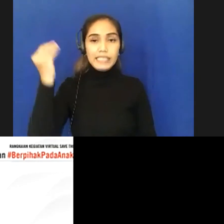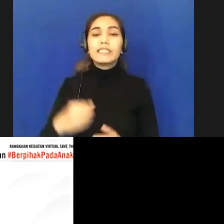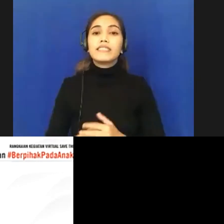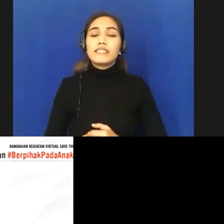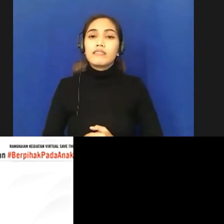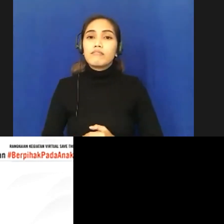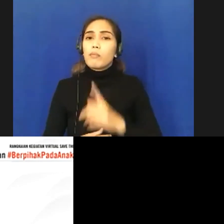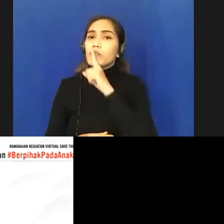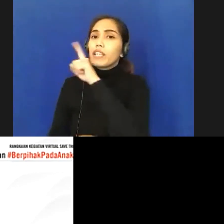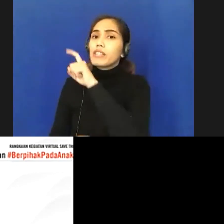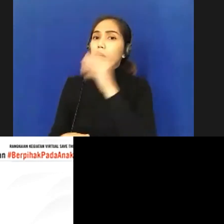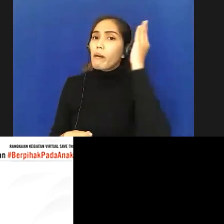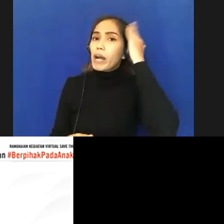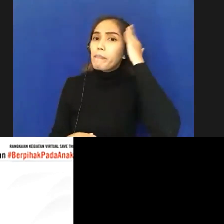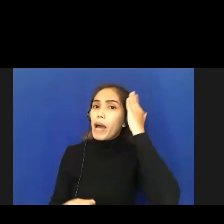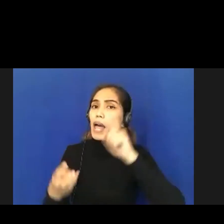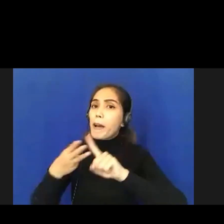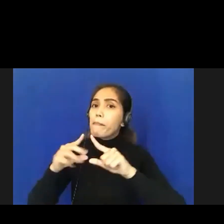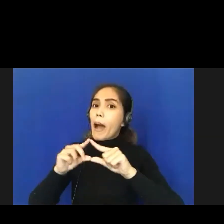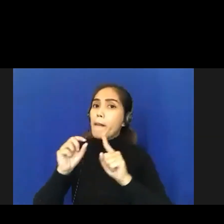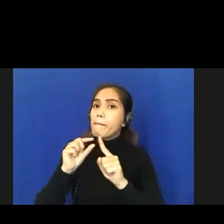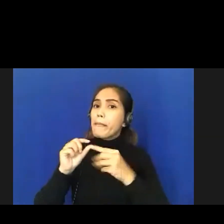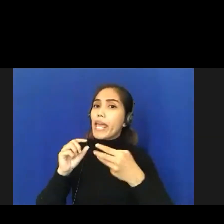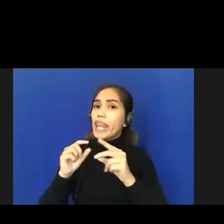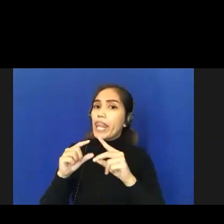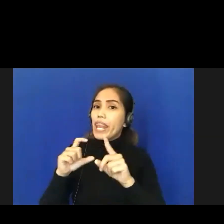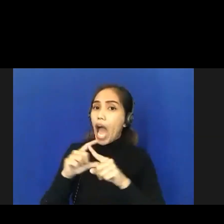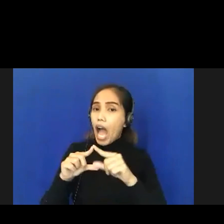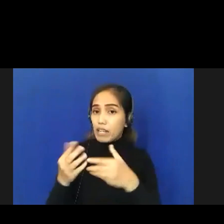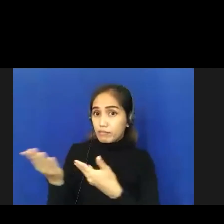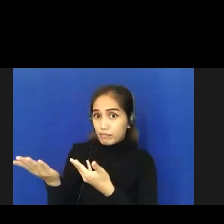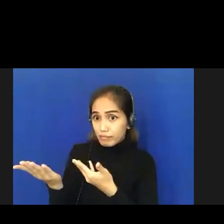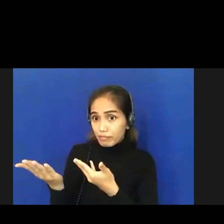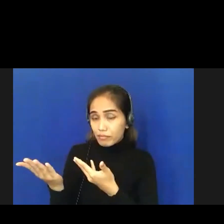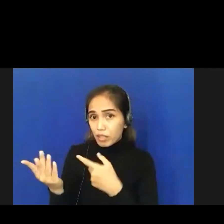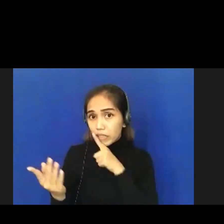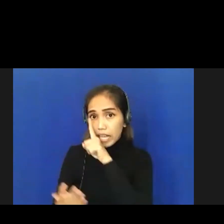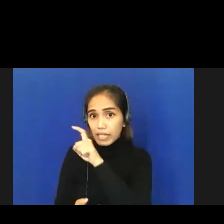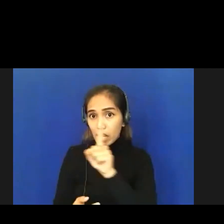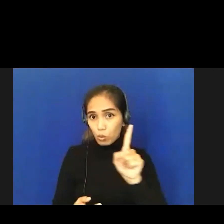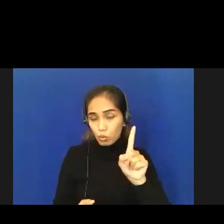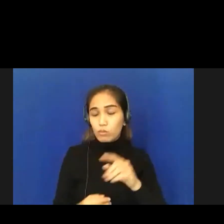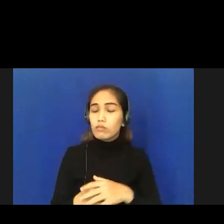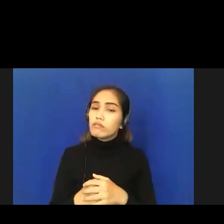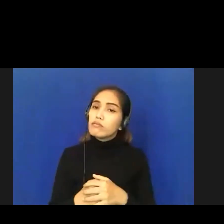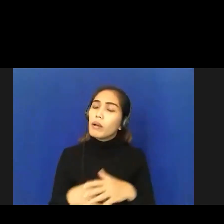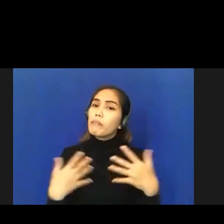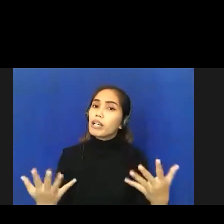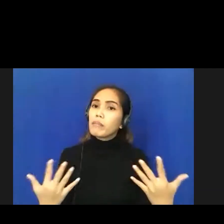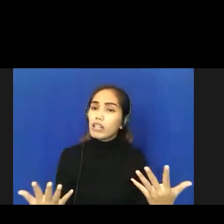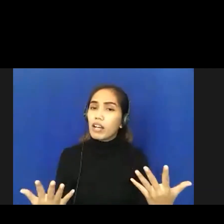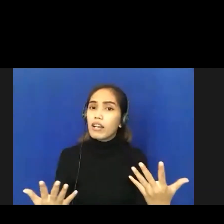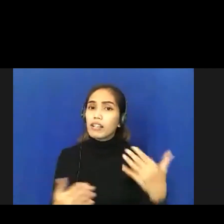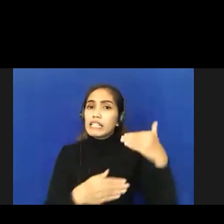Bapak Kepala Bapeda Bapak masih bersama dengan kami baik satu pertanyaan mungkin dari saya bagaimana